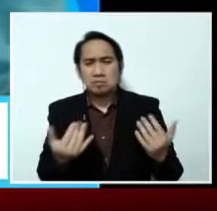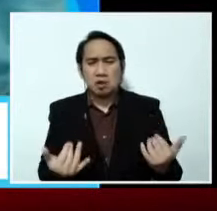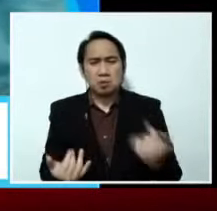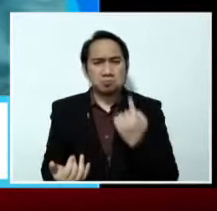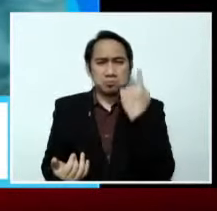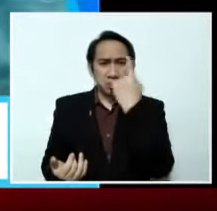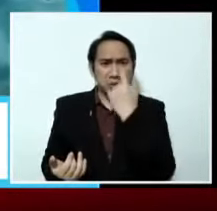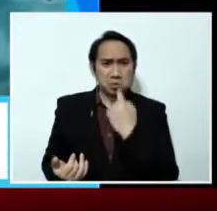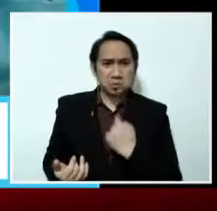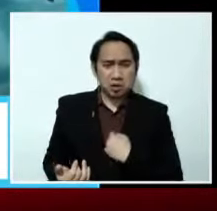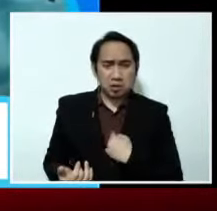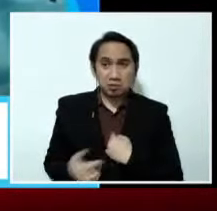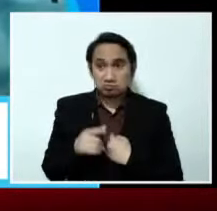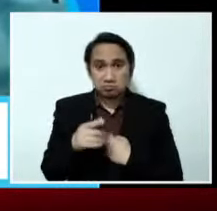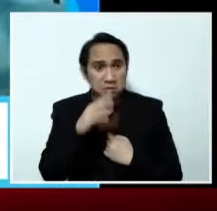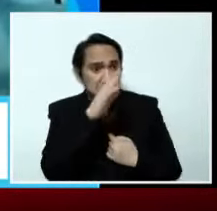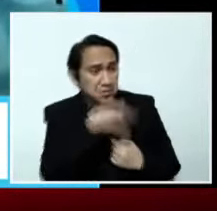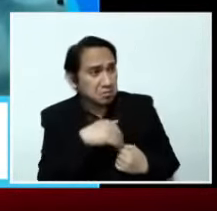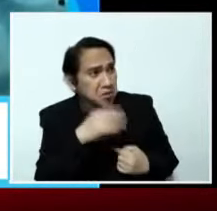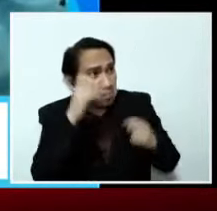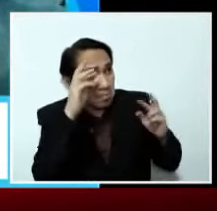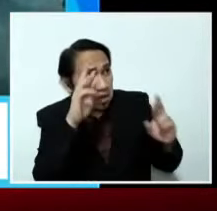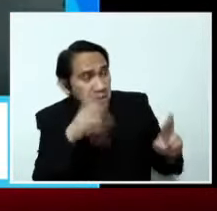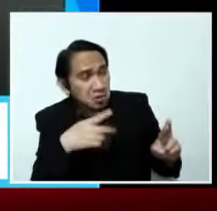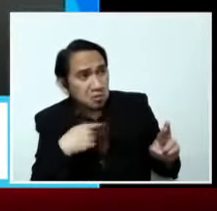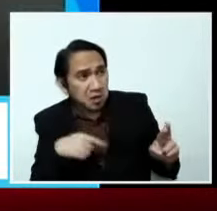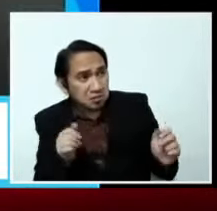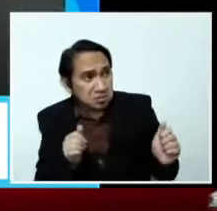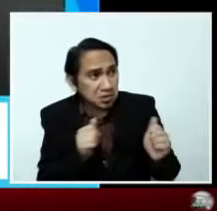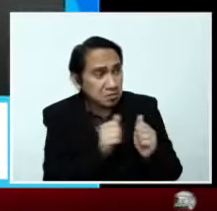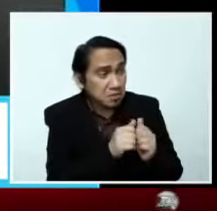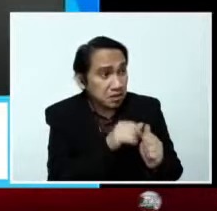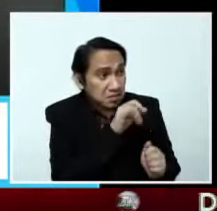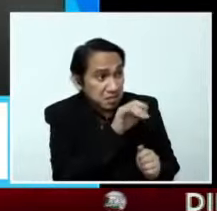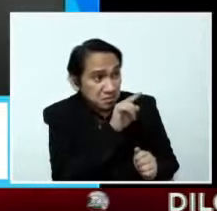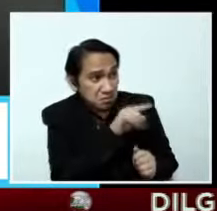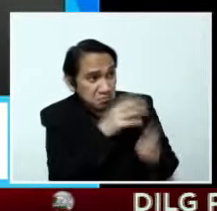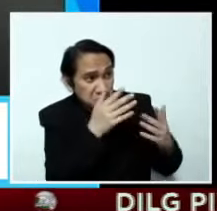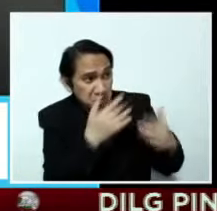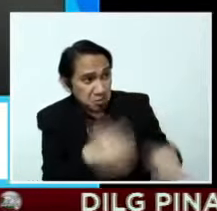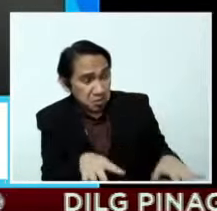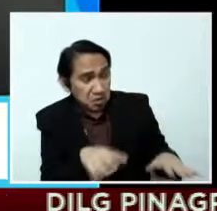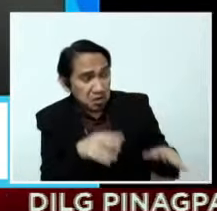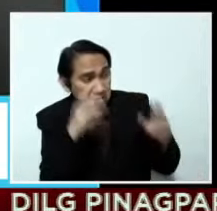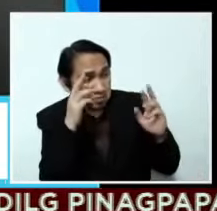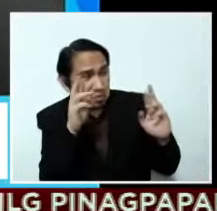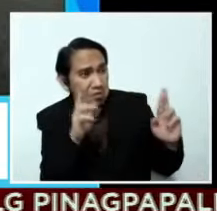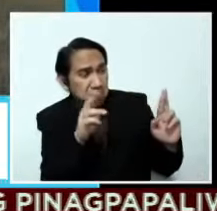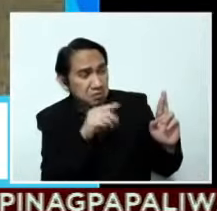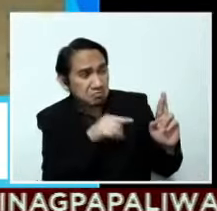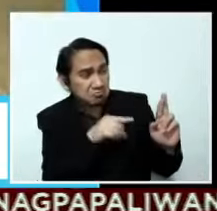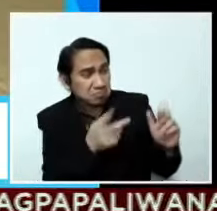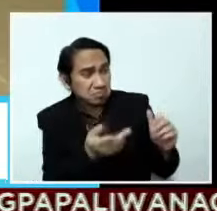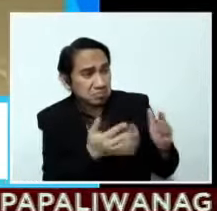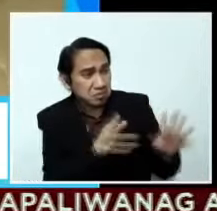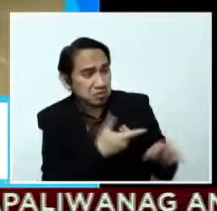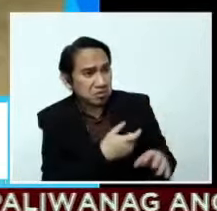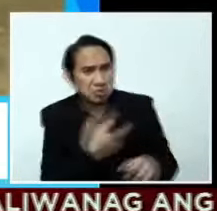akin, Mayor, sabay na lang kami sa iyo pagka nabakunahan ka. Eh sinasabi ko, hindi ako priority.